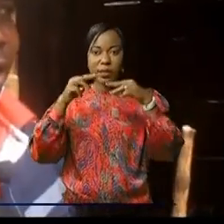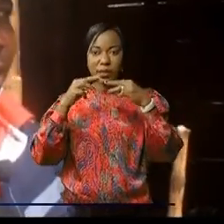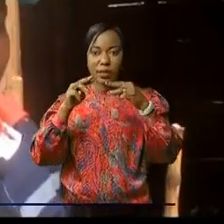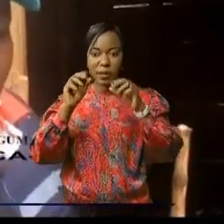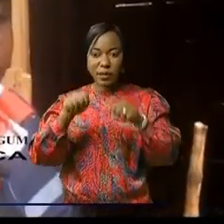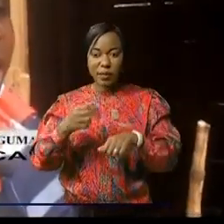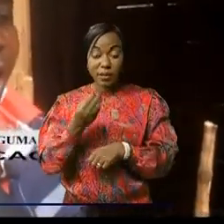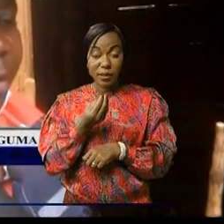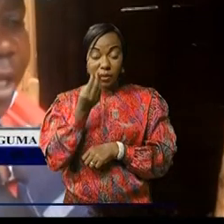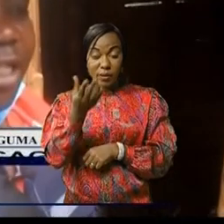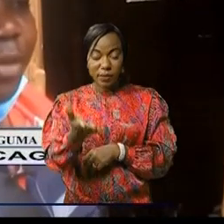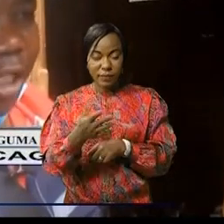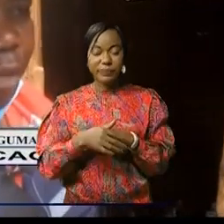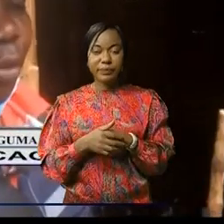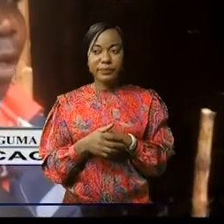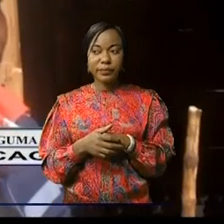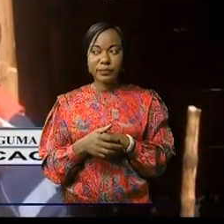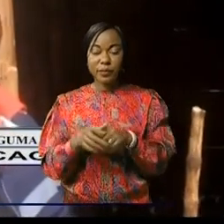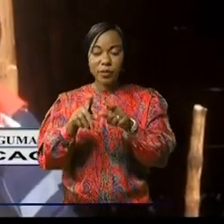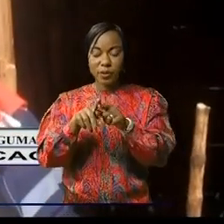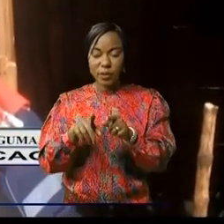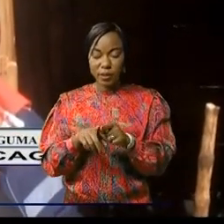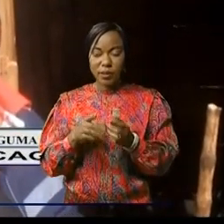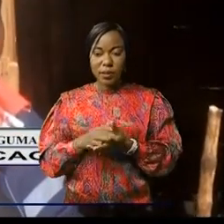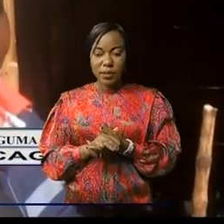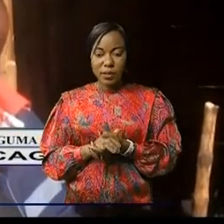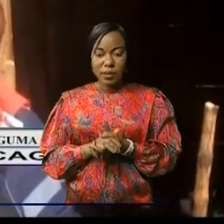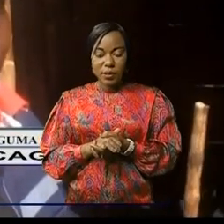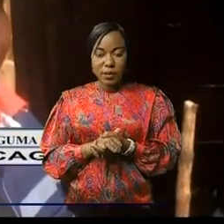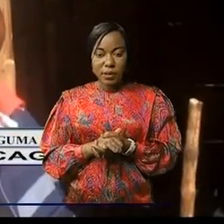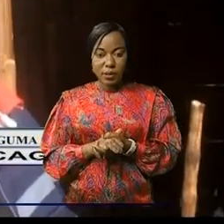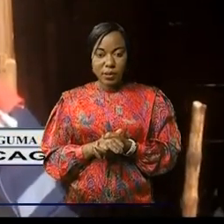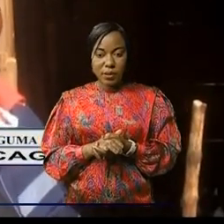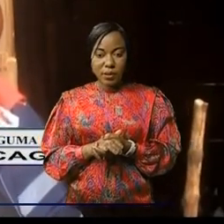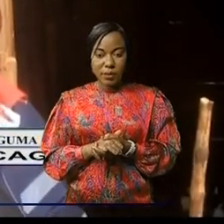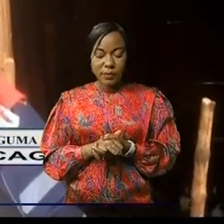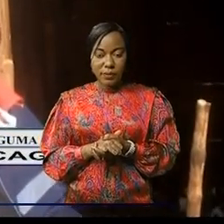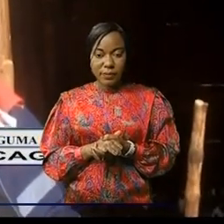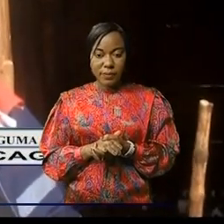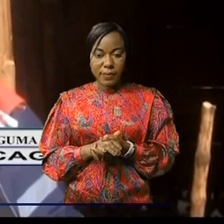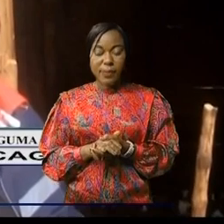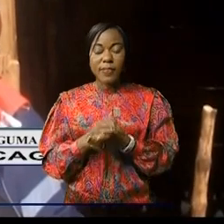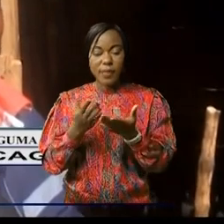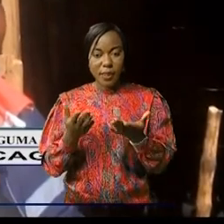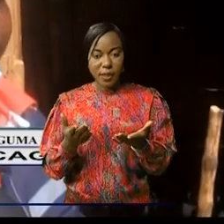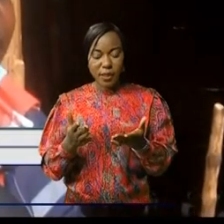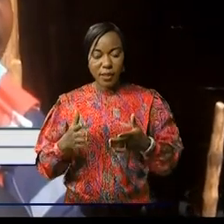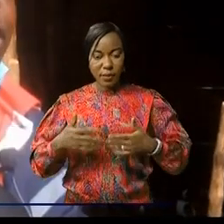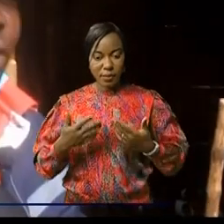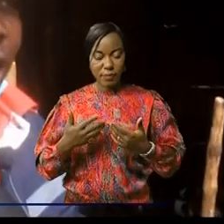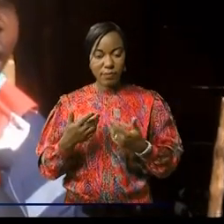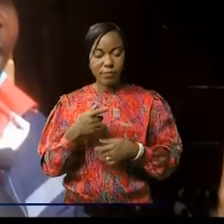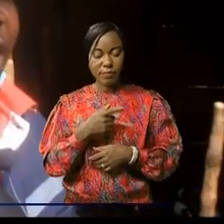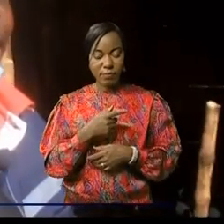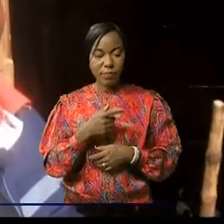juste d'abord remercier Picagel pour le projet et encourager les autres bénéficiaires à tenir bon parce que le projet va passer,